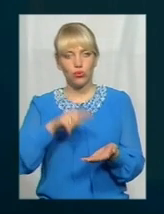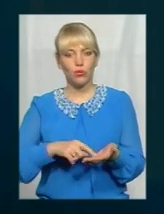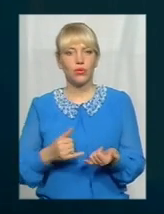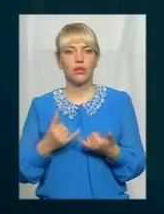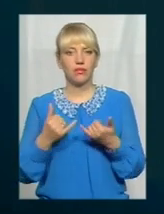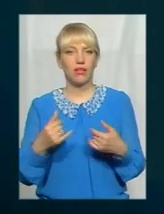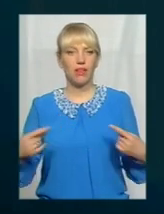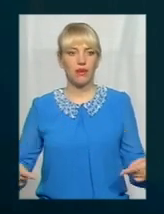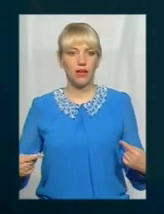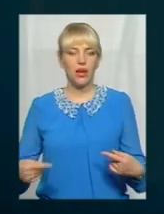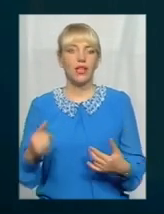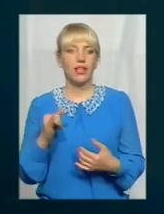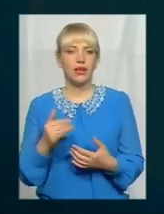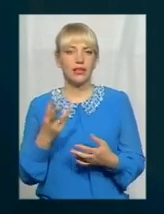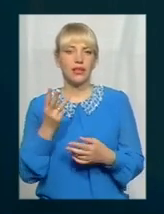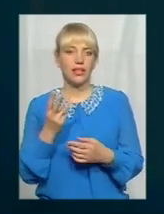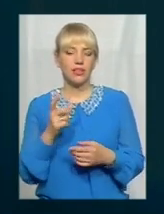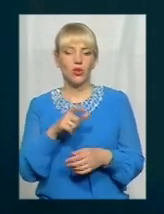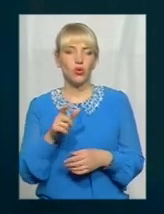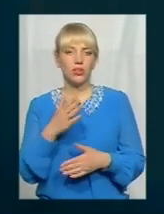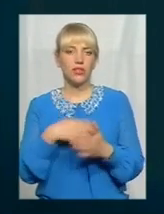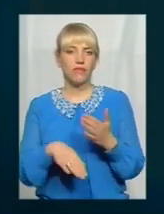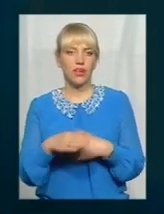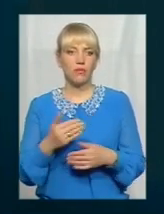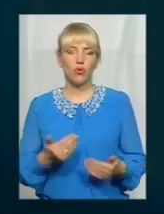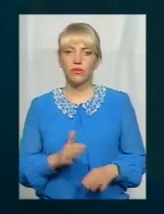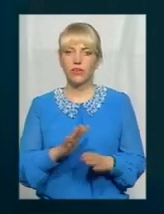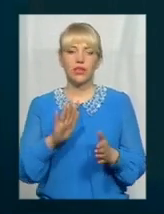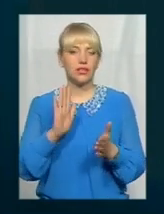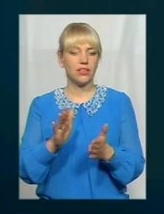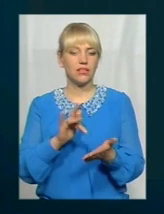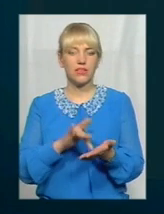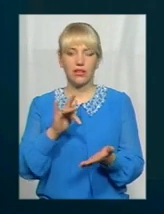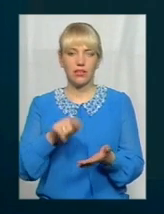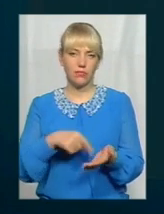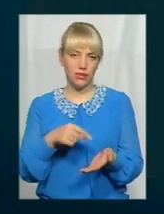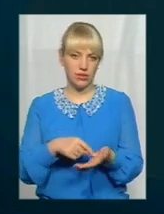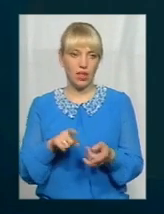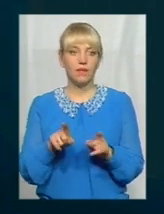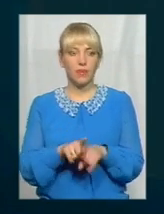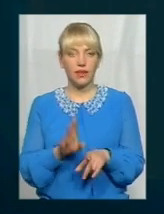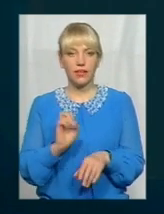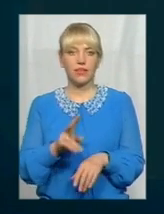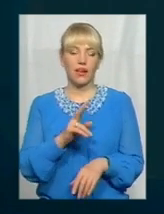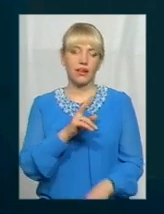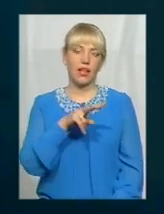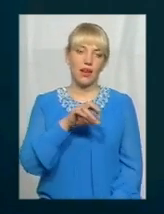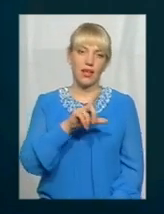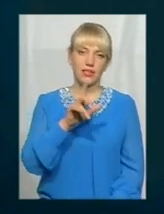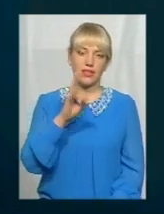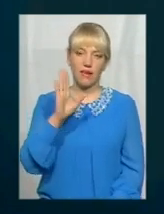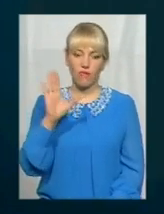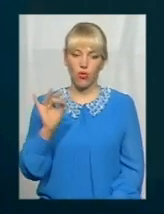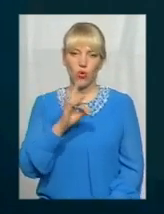населення? Третє. Люди з інвалідністю проживають не тільки в центрі міста. Ну і в таких мікрорайонах як Лєзньово і